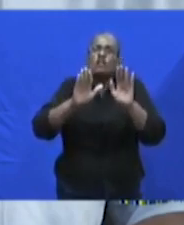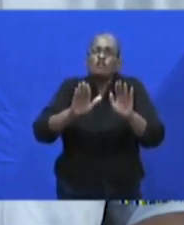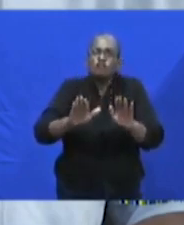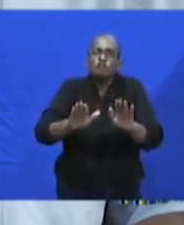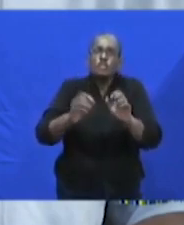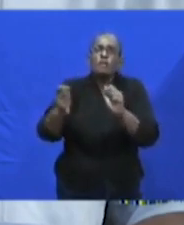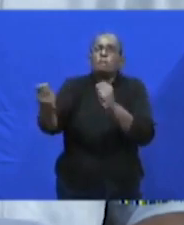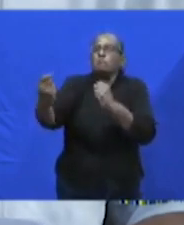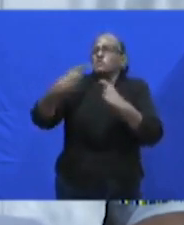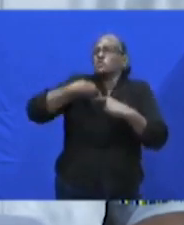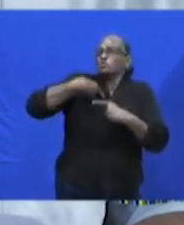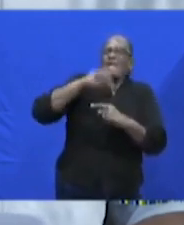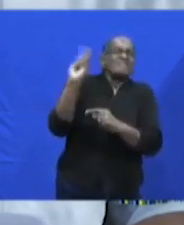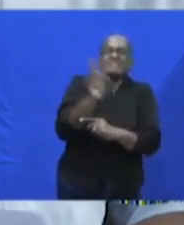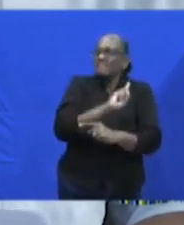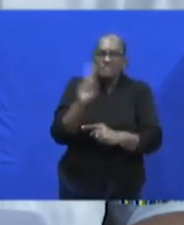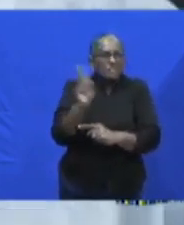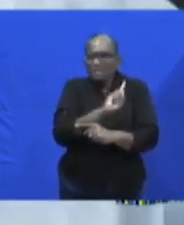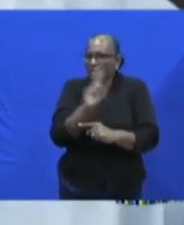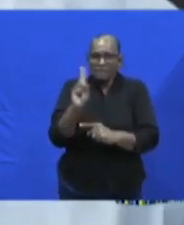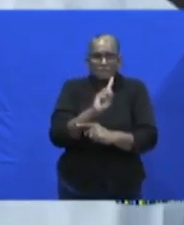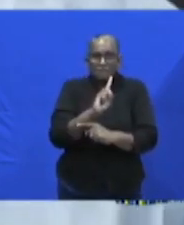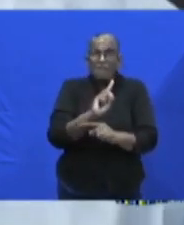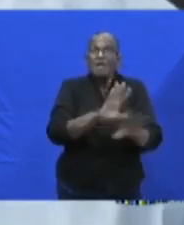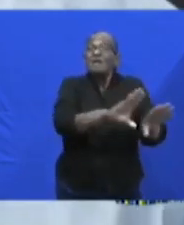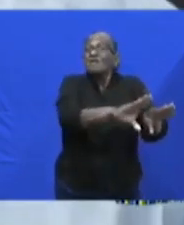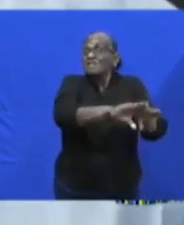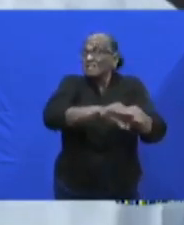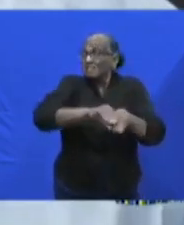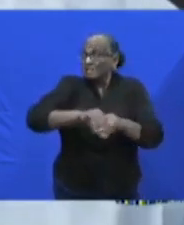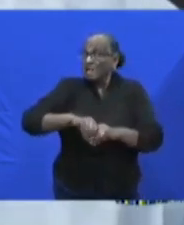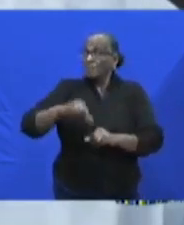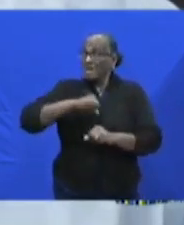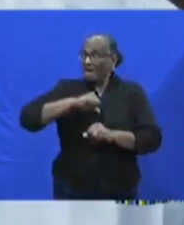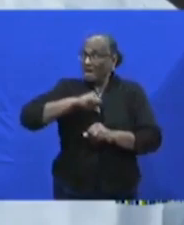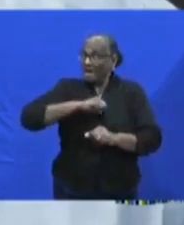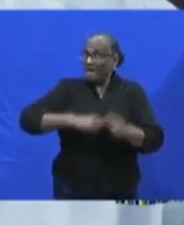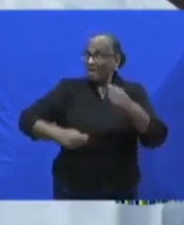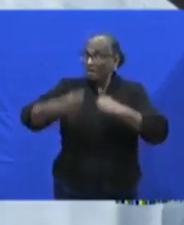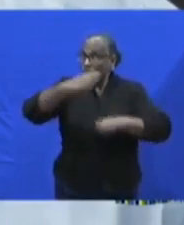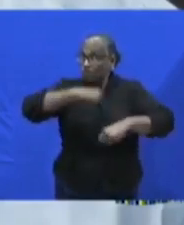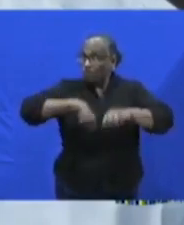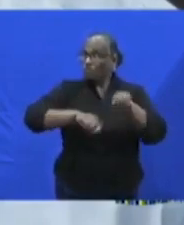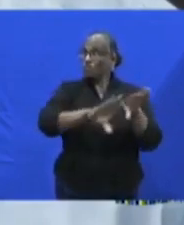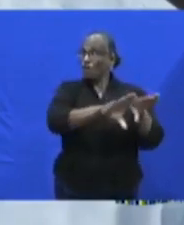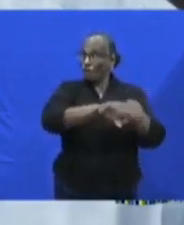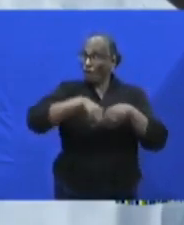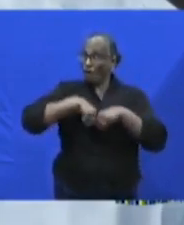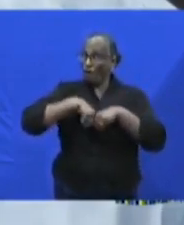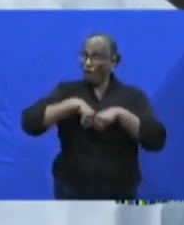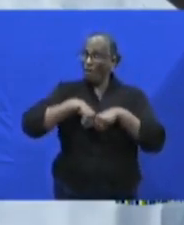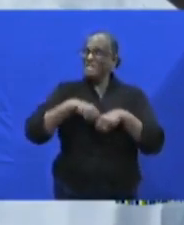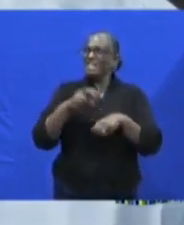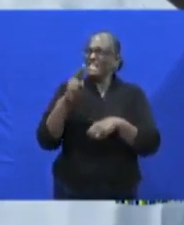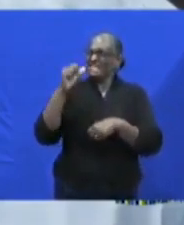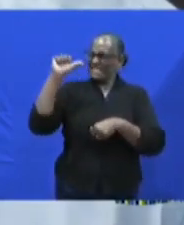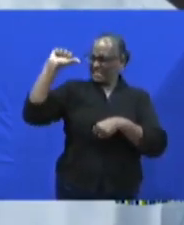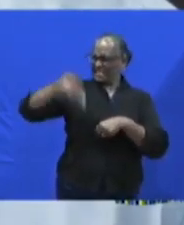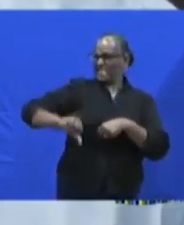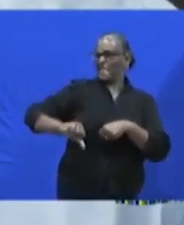besmetten. Neem uw voorstel als maatregelen om deze verraderlijke ziekte